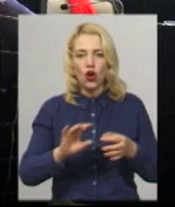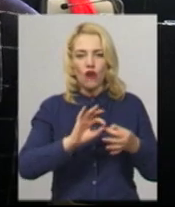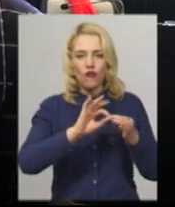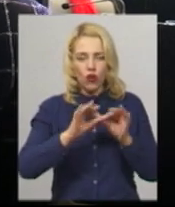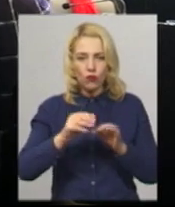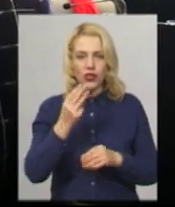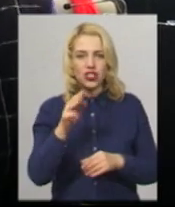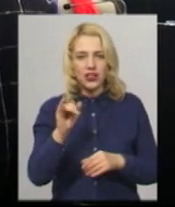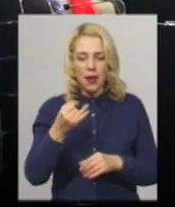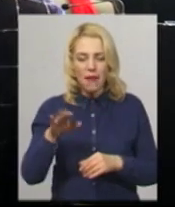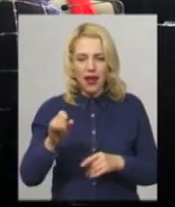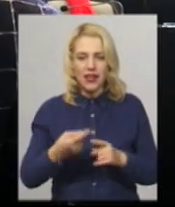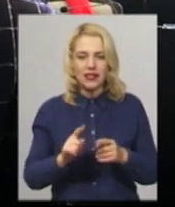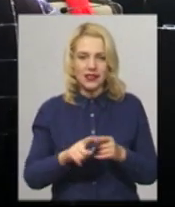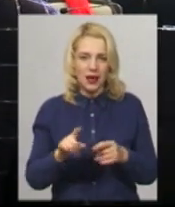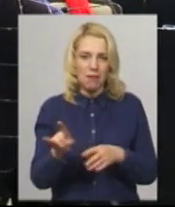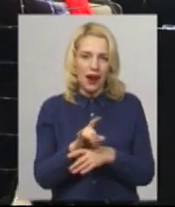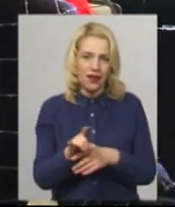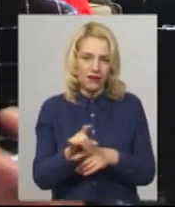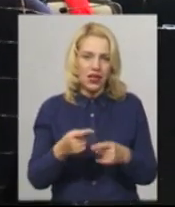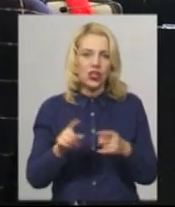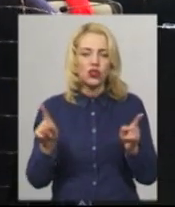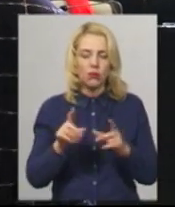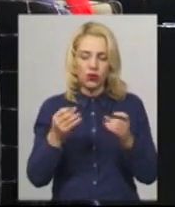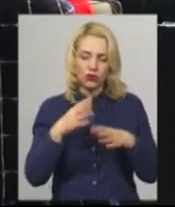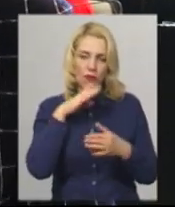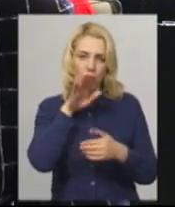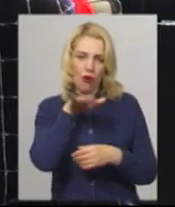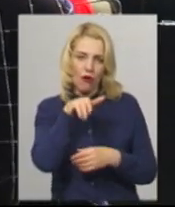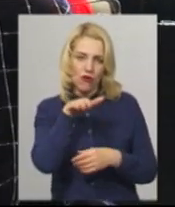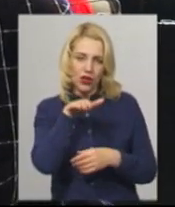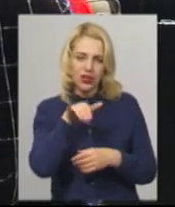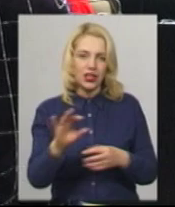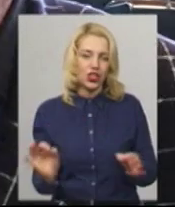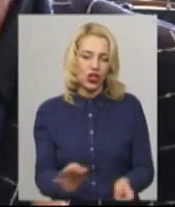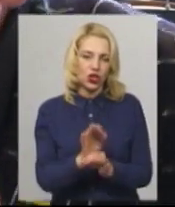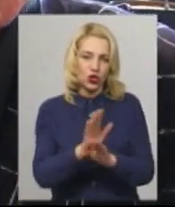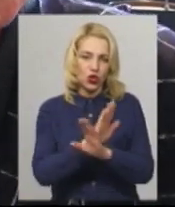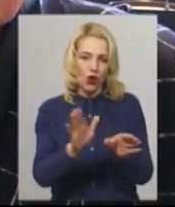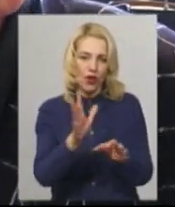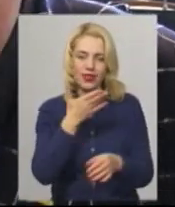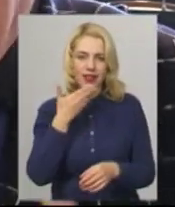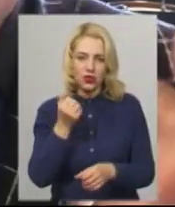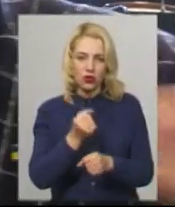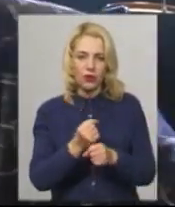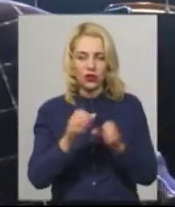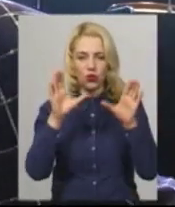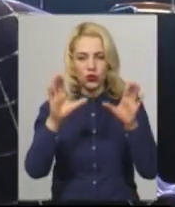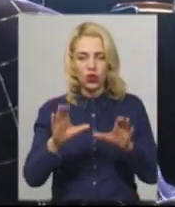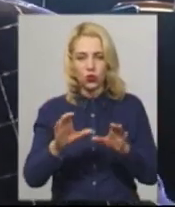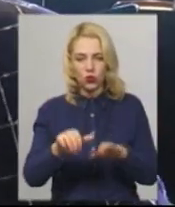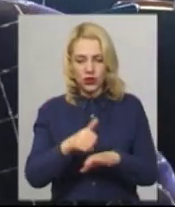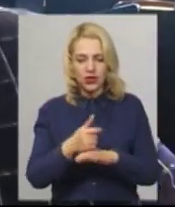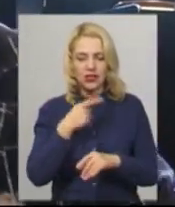Штайнмаєра – це звичайний блєф. Це для того, щоб поговорити і нічого не зробити. В Конституції сказано, що не можуть